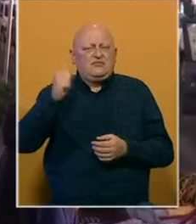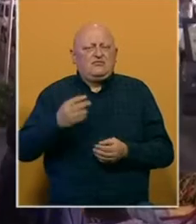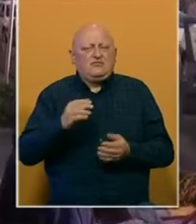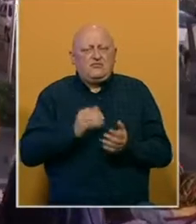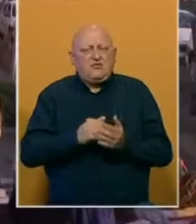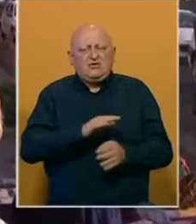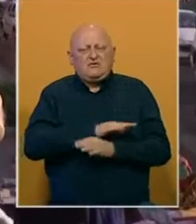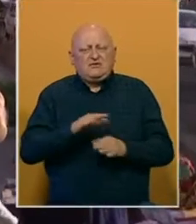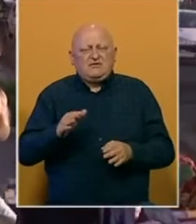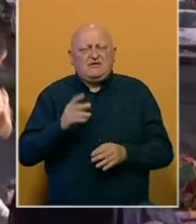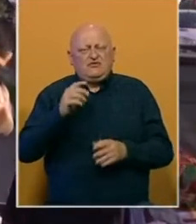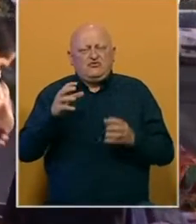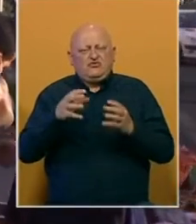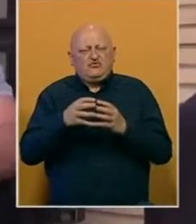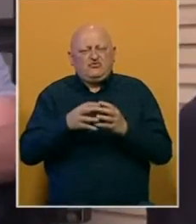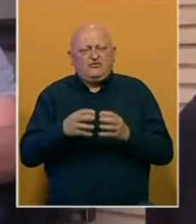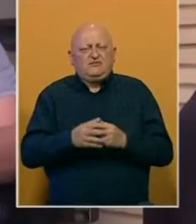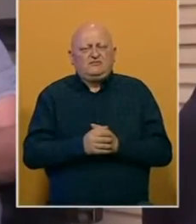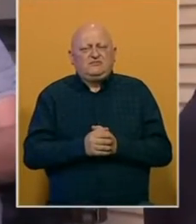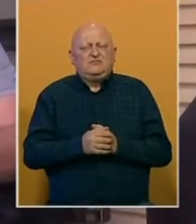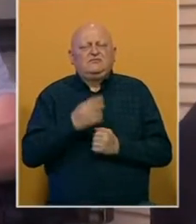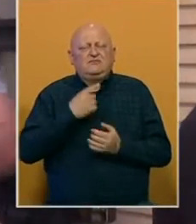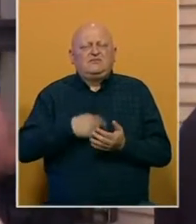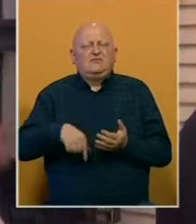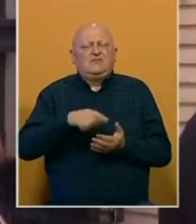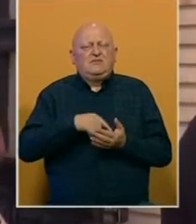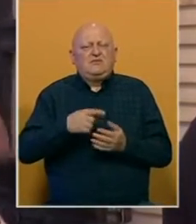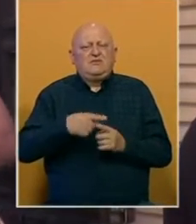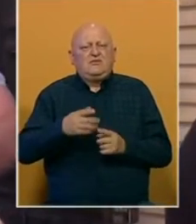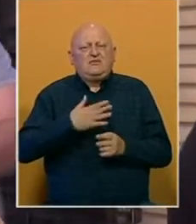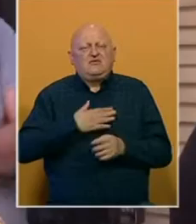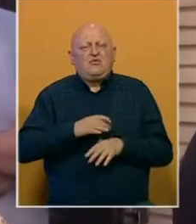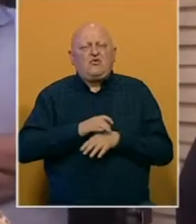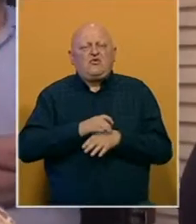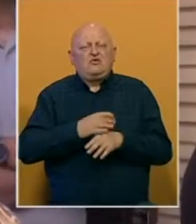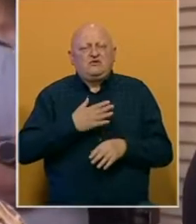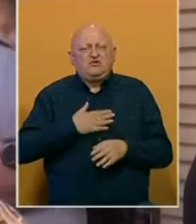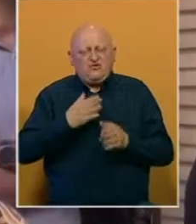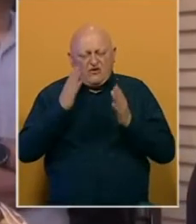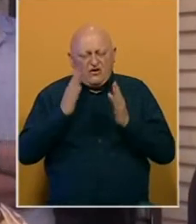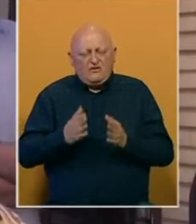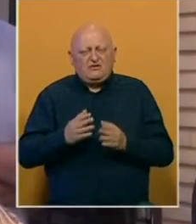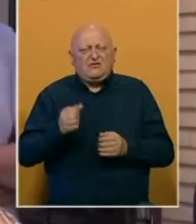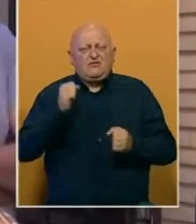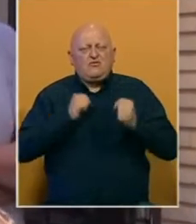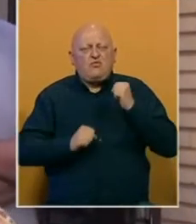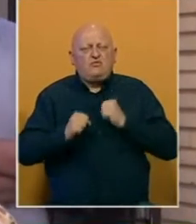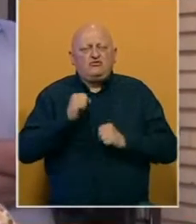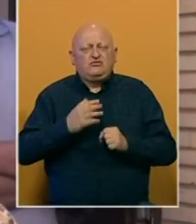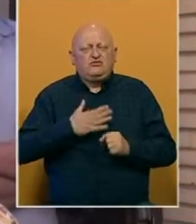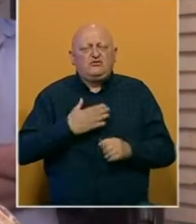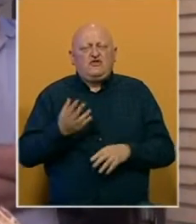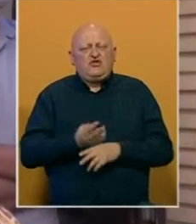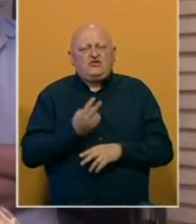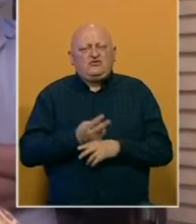potrebu svakog civilizovanog društva. Glasovala sam zbog svog vođe, svoje religije, zbog mučenika, zbog svoje